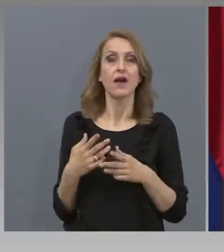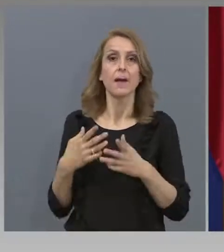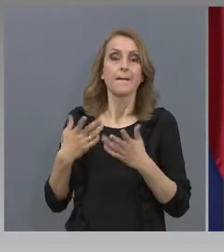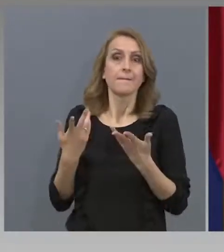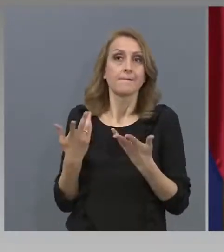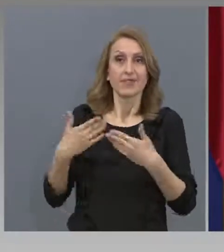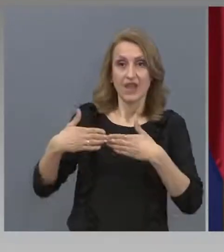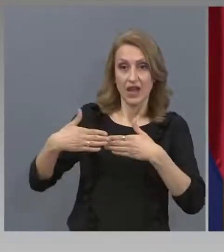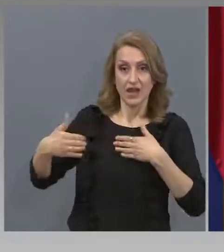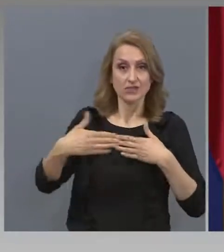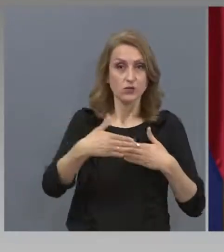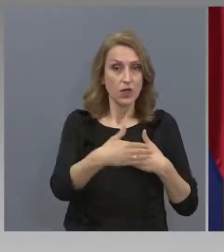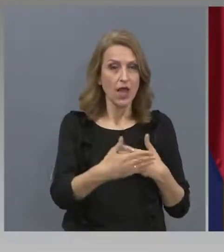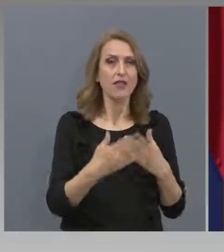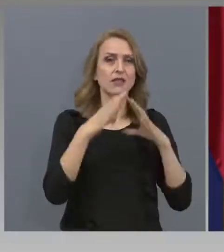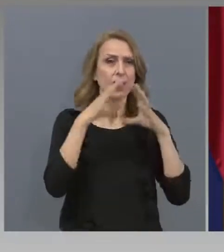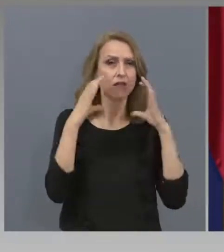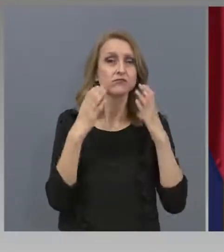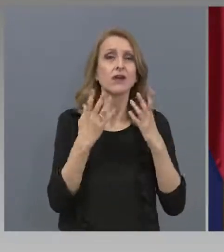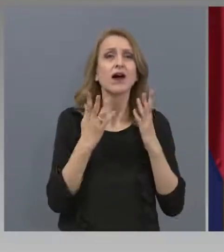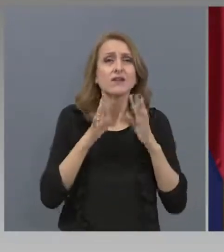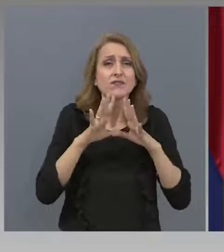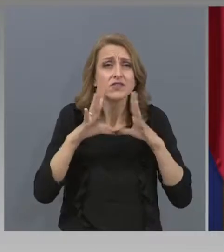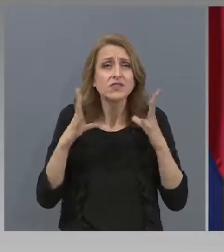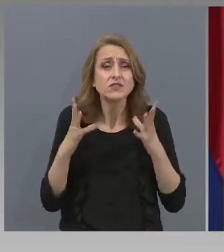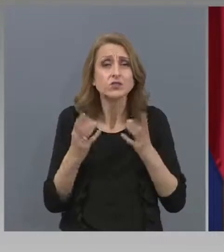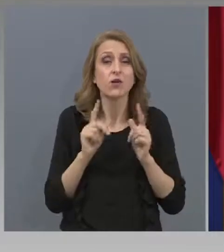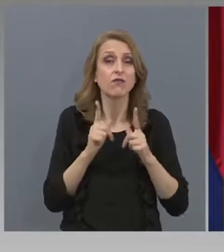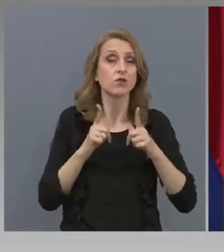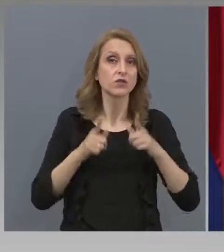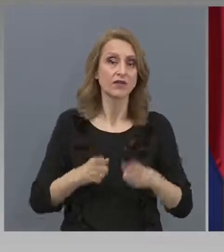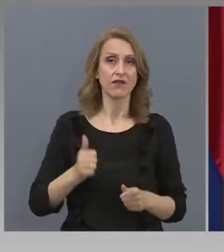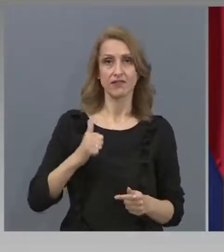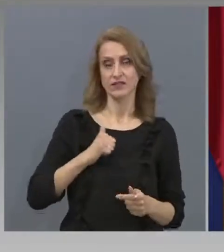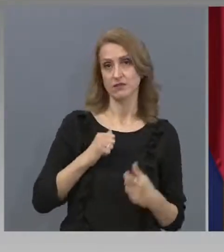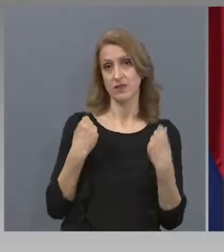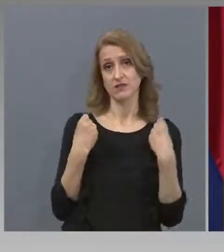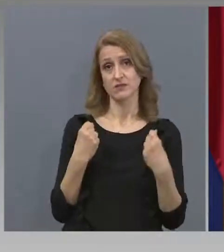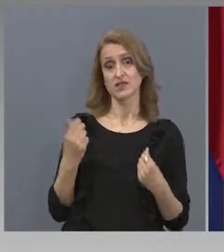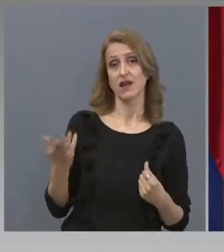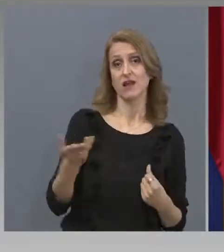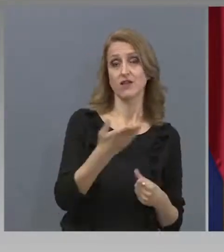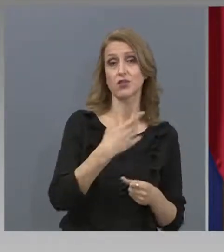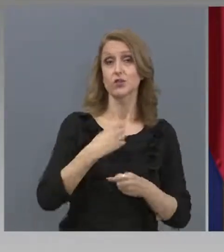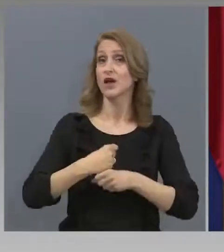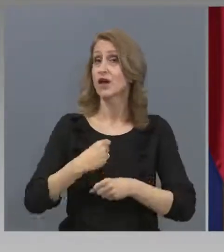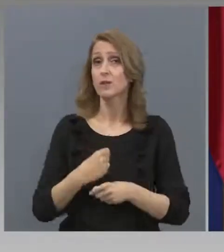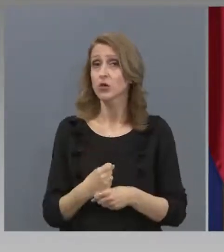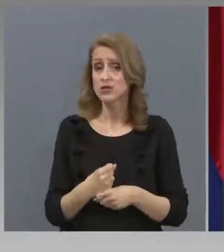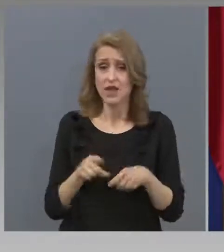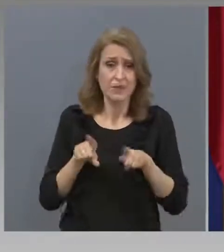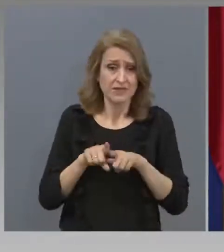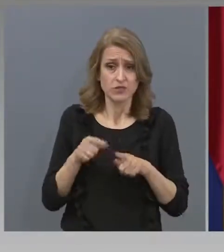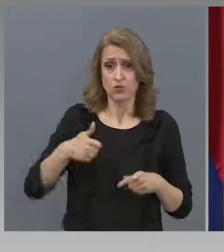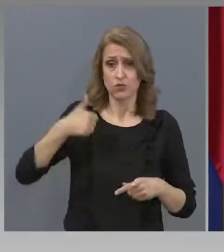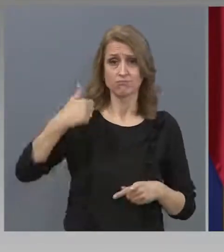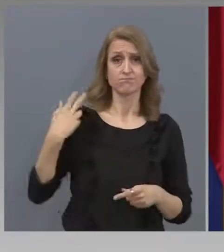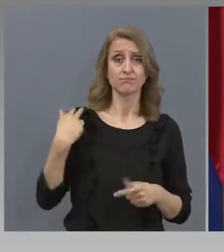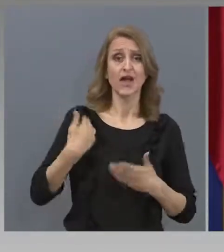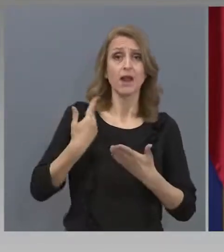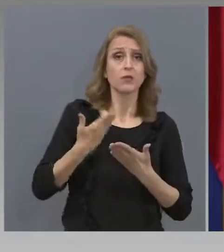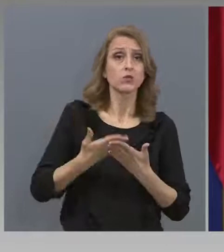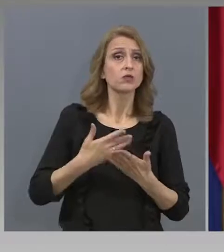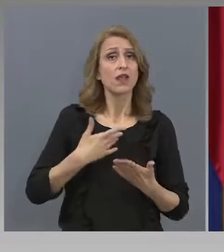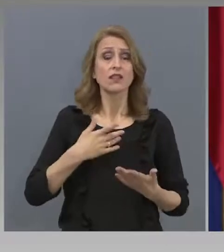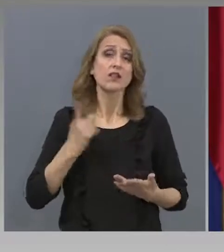каквото е необходимо да се съхрани живота и здравето на работниците. Между прочим, това е в интерес на самите работодатели. Никой няма